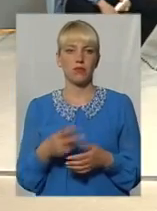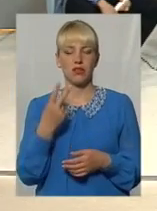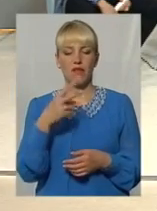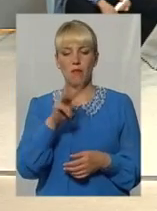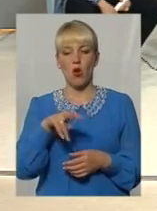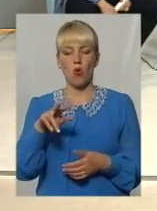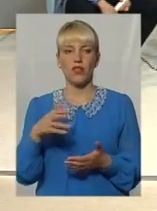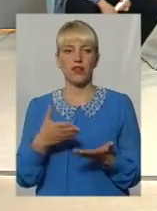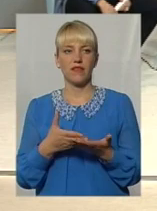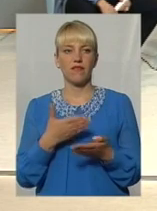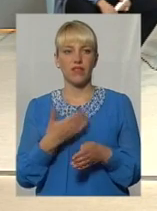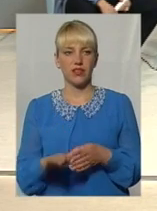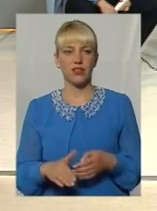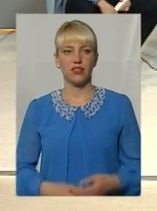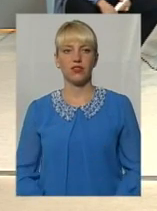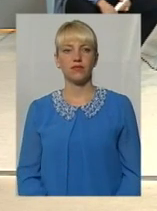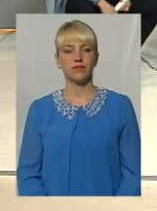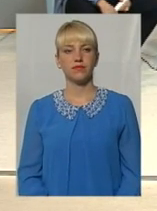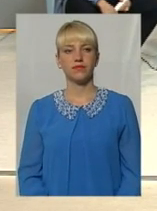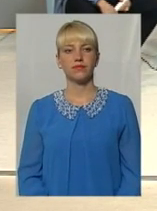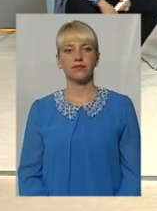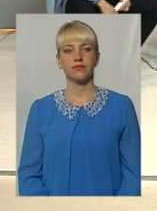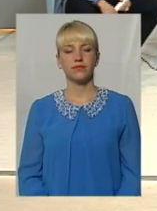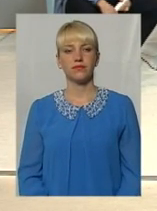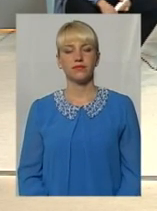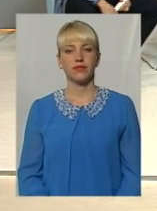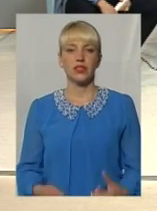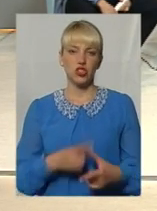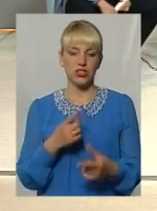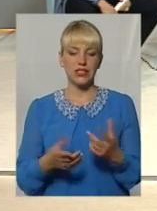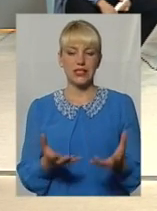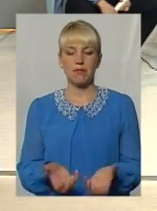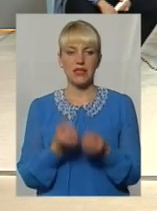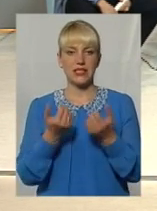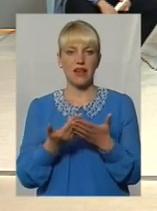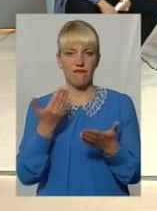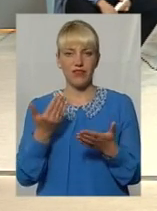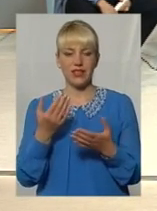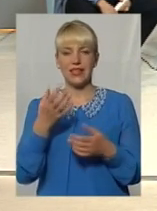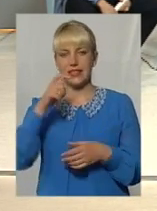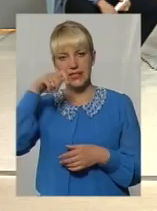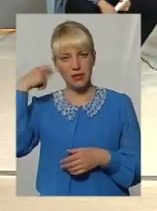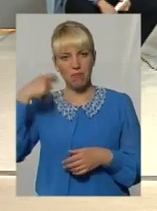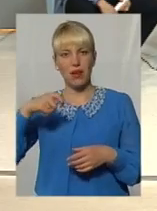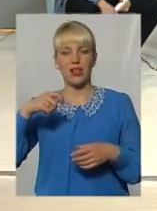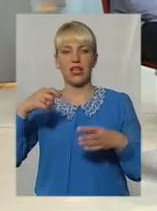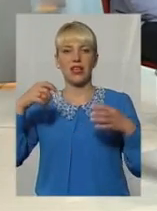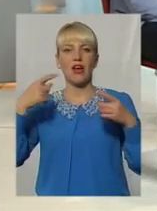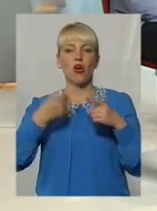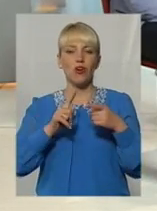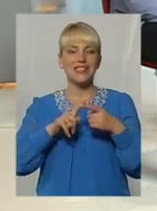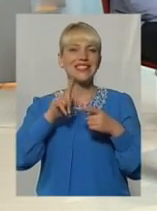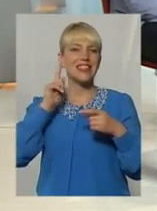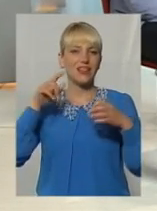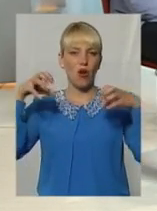мільйона. Шановні гості, чи спасе від тої спеки вертикального зеленення? Гарно, зрозуміло, але хто